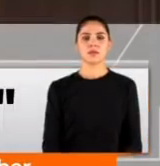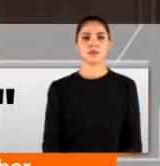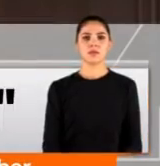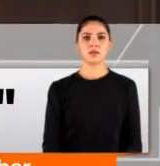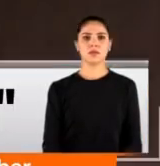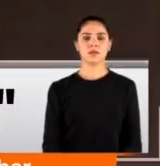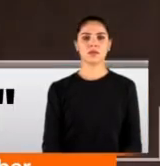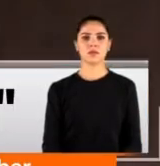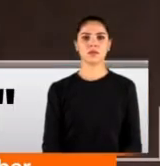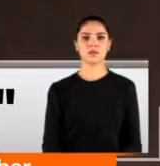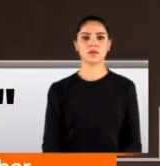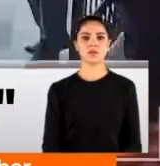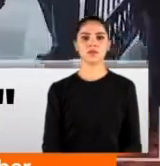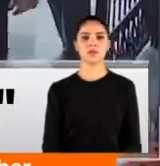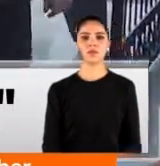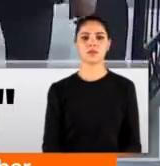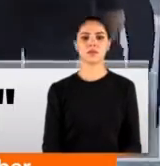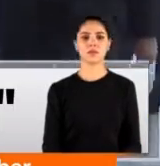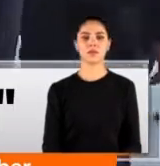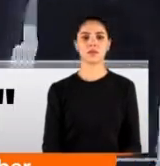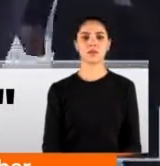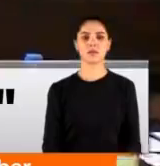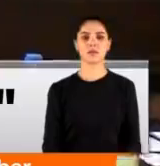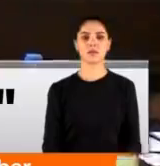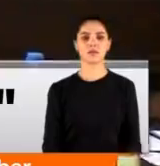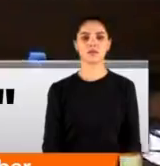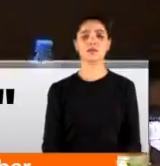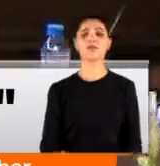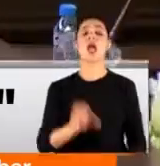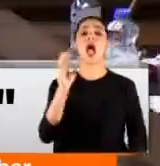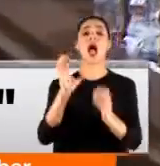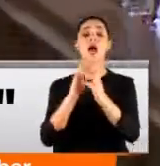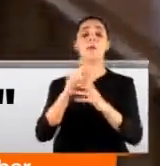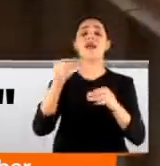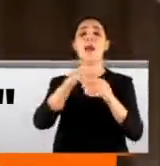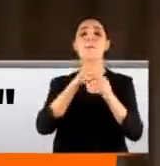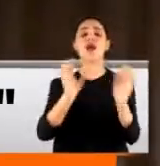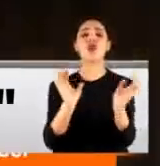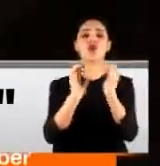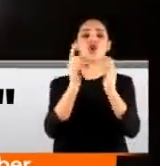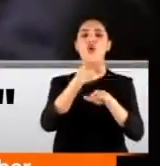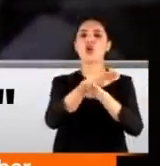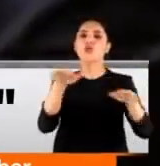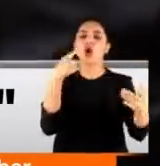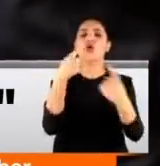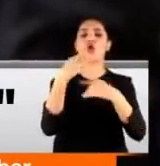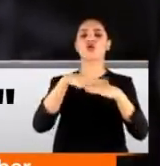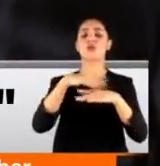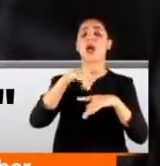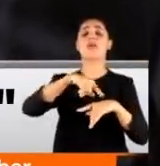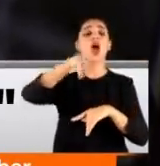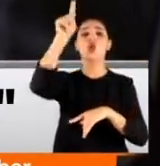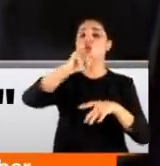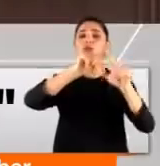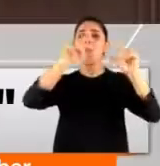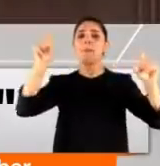üzerine kurulu değil. AK Parti'nin meclis grubunda kürsüdeydi, gündem başlıklarını tek